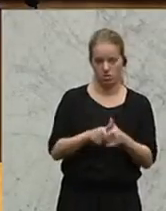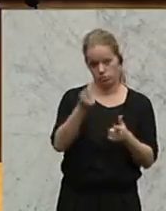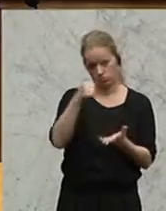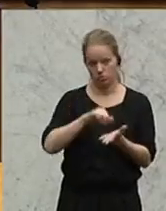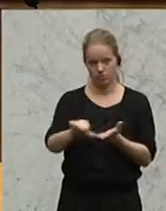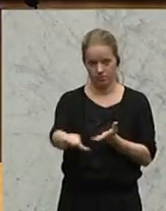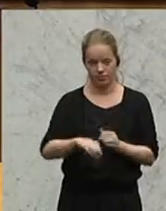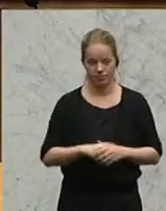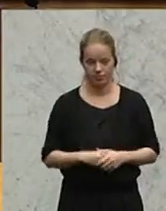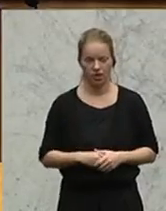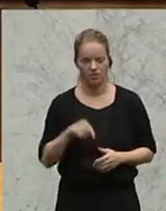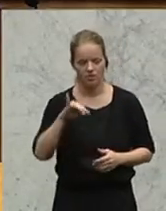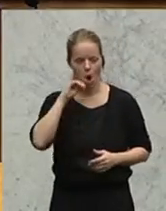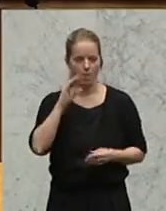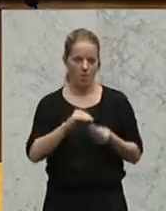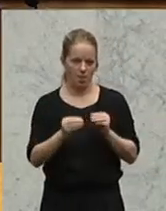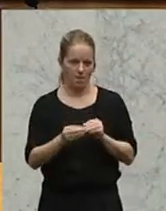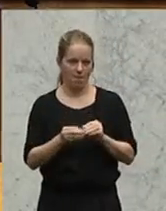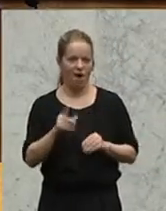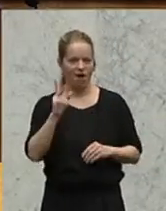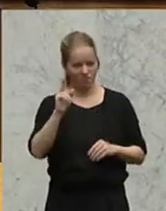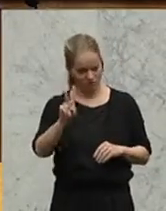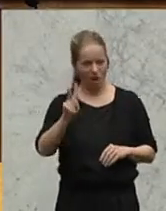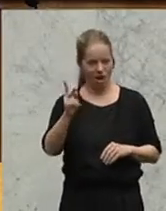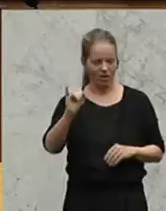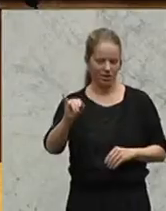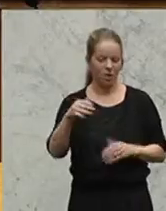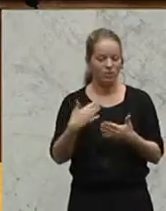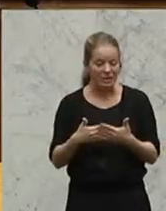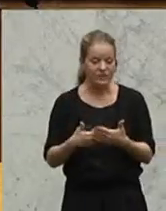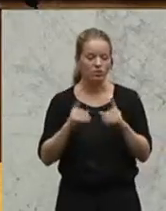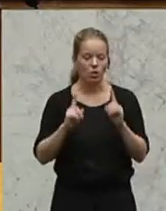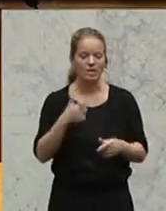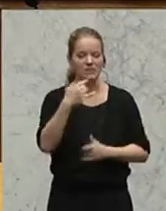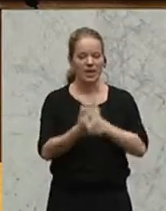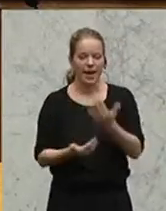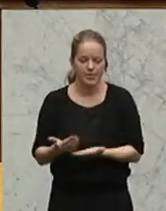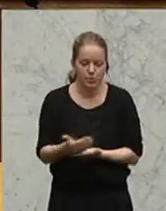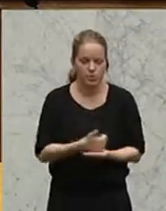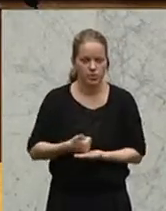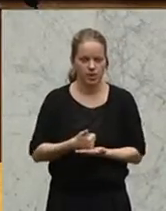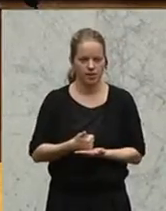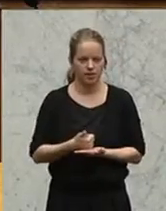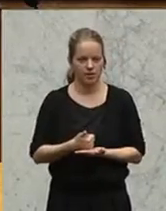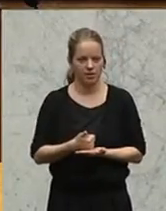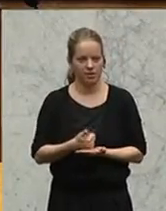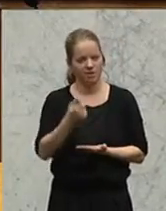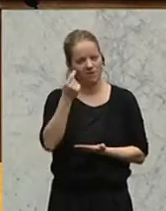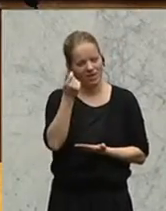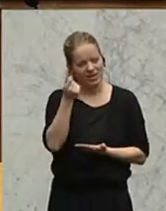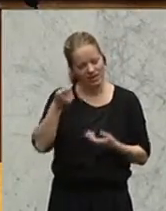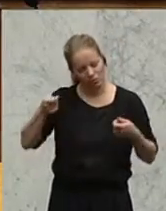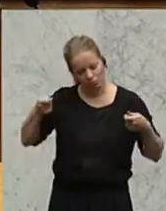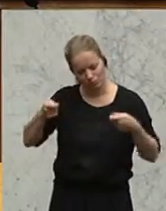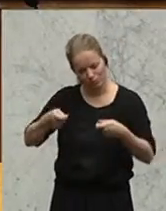zu bezahlen. Und das ist mit ein Hauptproblem des VKI und darum sollten wir diese zwei Jahre nützen, hier wirklich die Finanzierung des VKI auf neue Beine zu stellen,